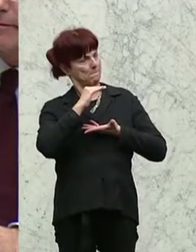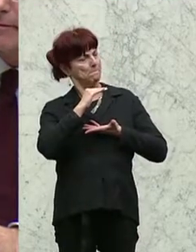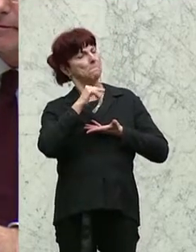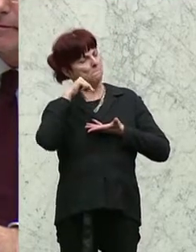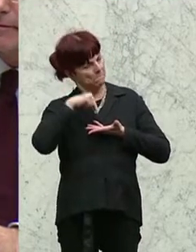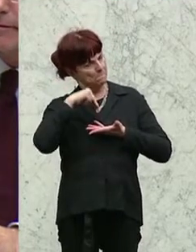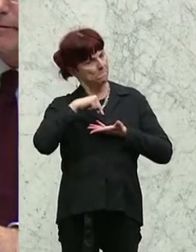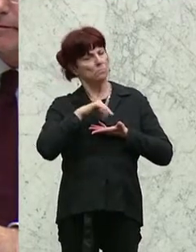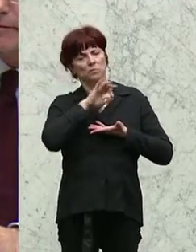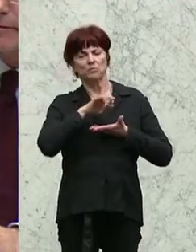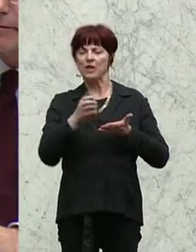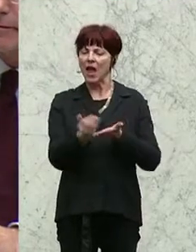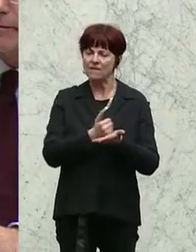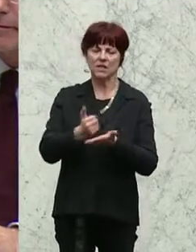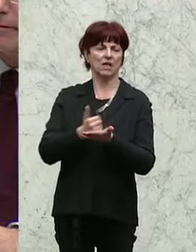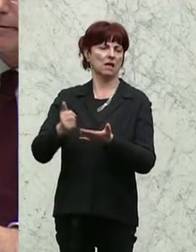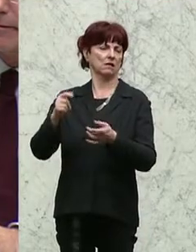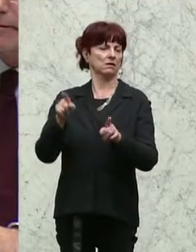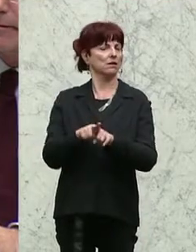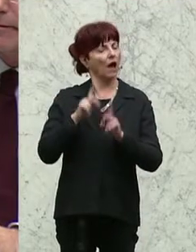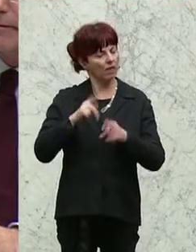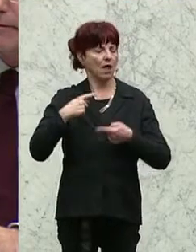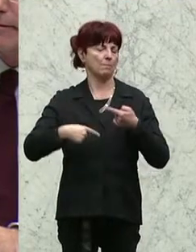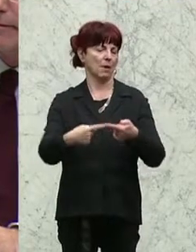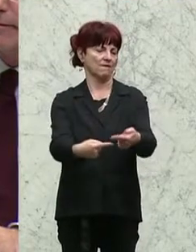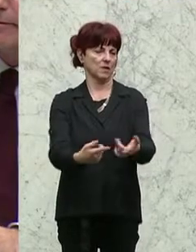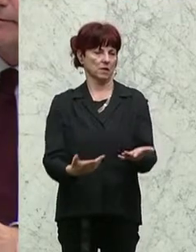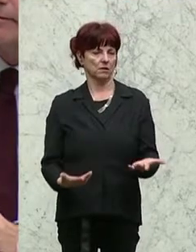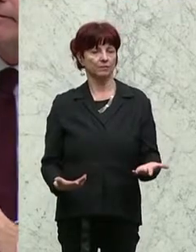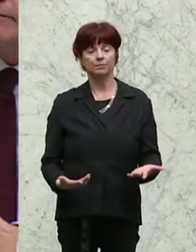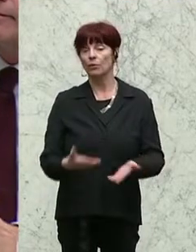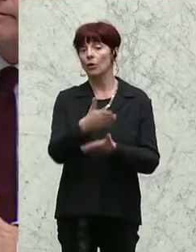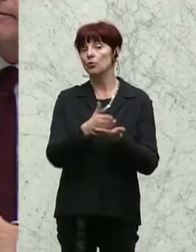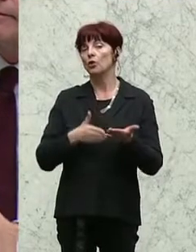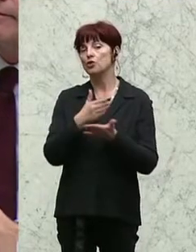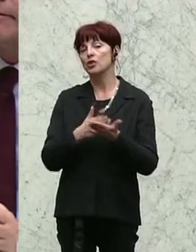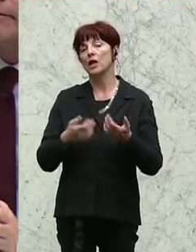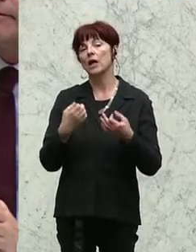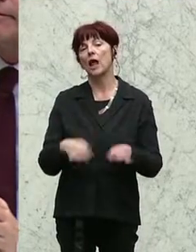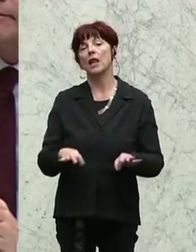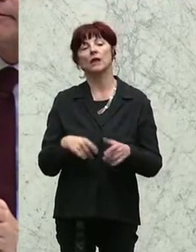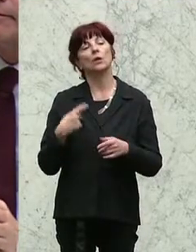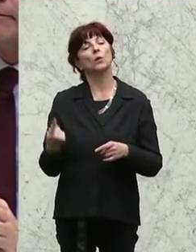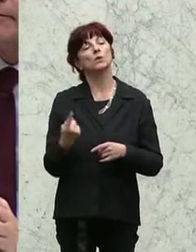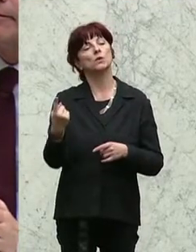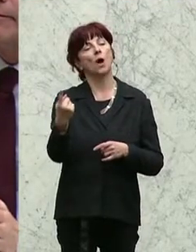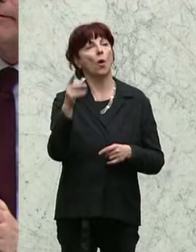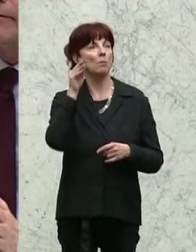sehr, sehr effizienten Weise abzuwickeln. Die durchschnittliche Erledigungsdauer, eine